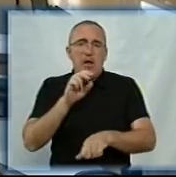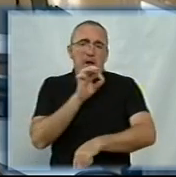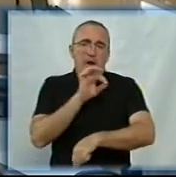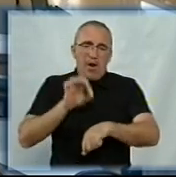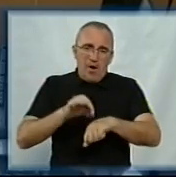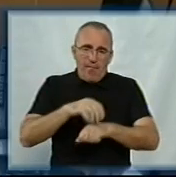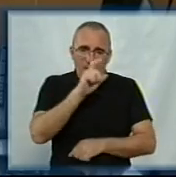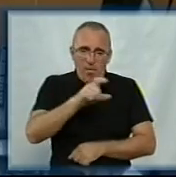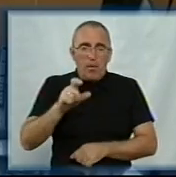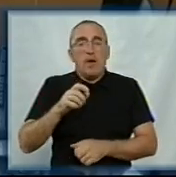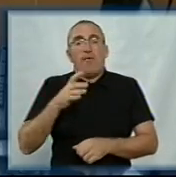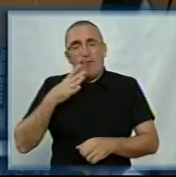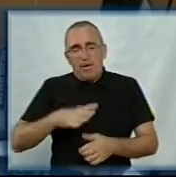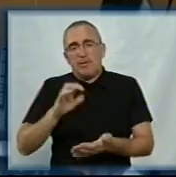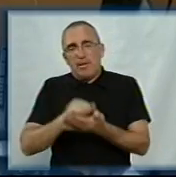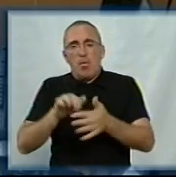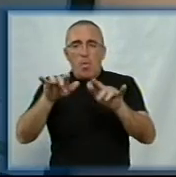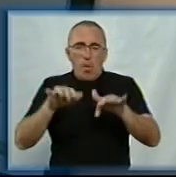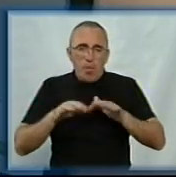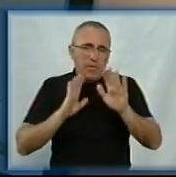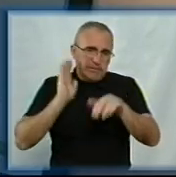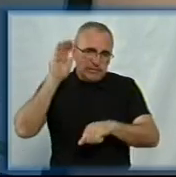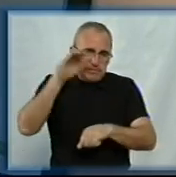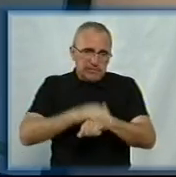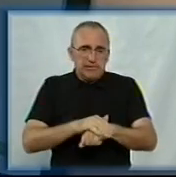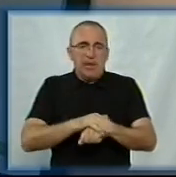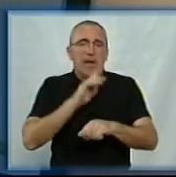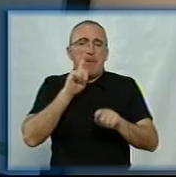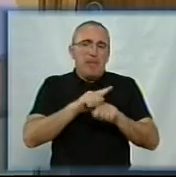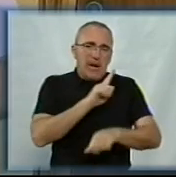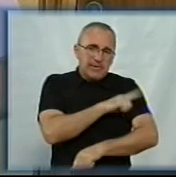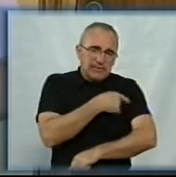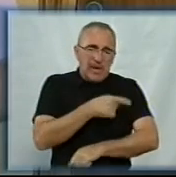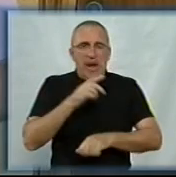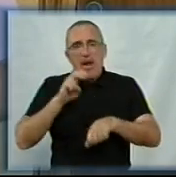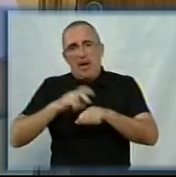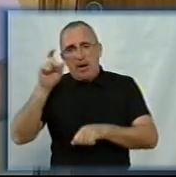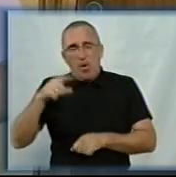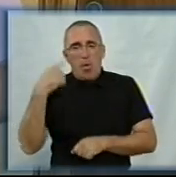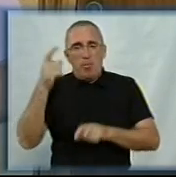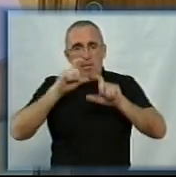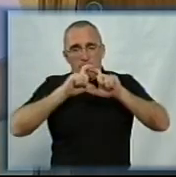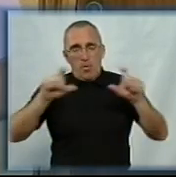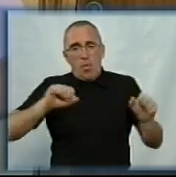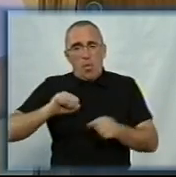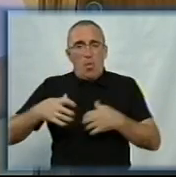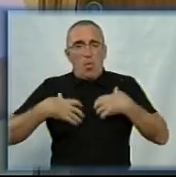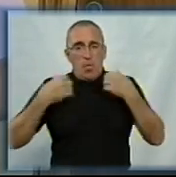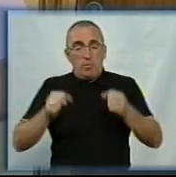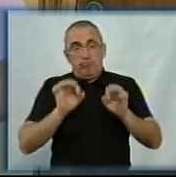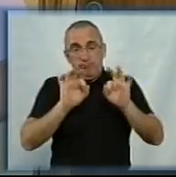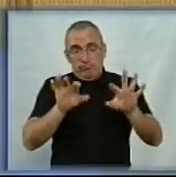але винужені займатися комп'ютером цілий день. Причому і медсестри, і лікарі. Директор обласного департаменту охорони здоров'я